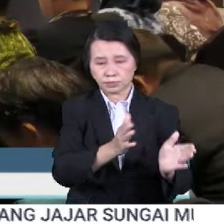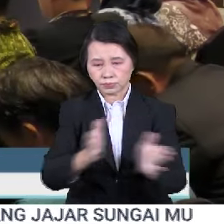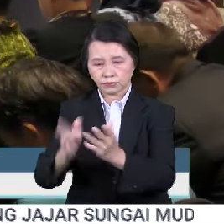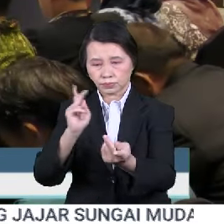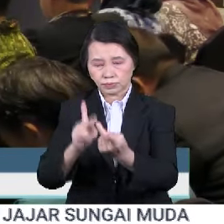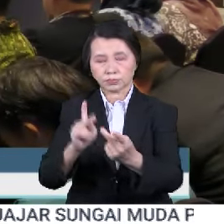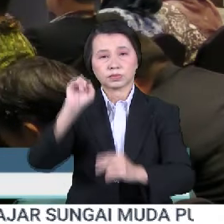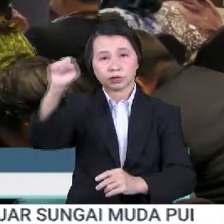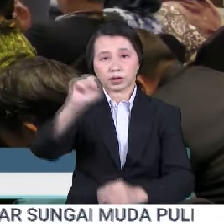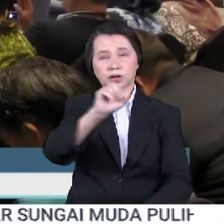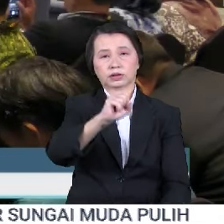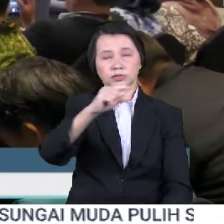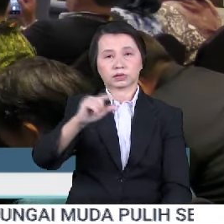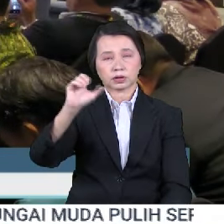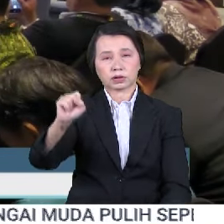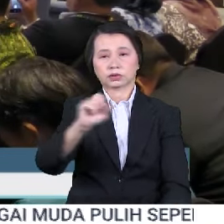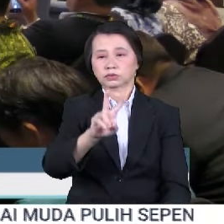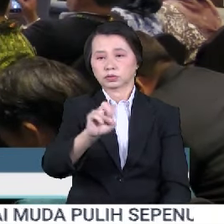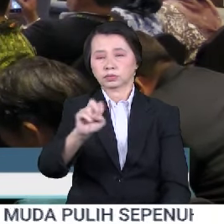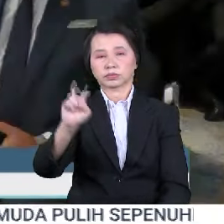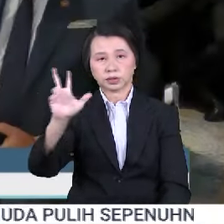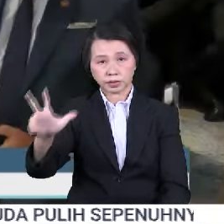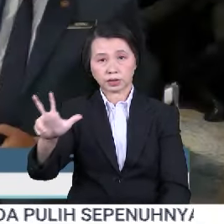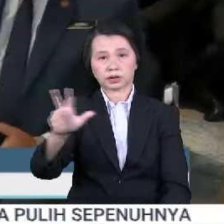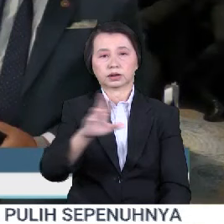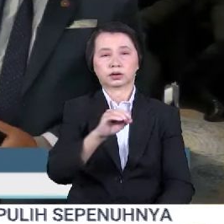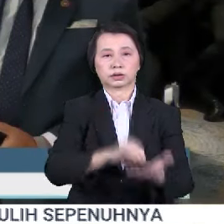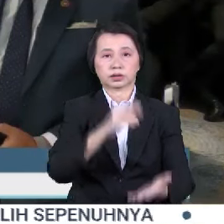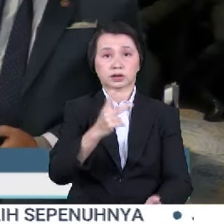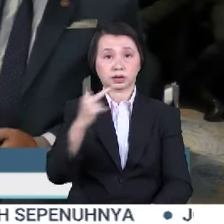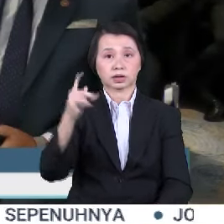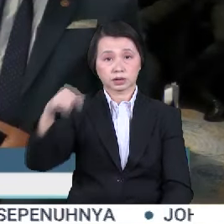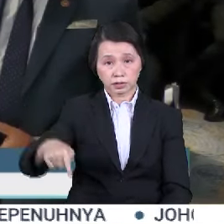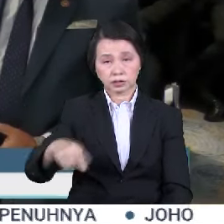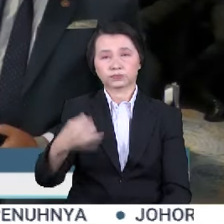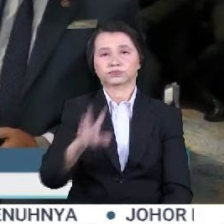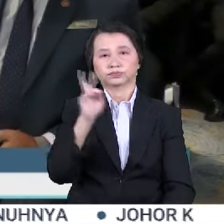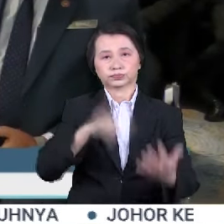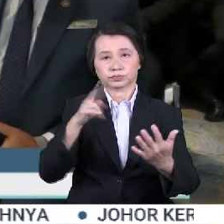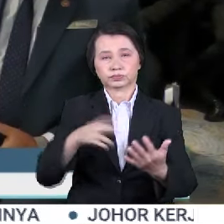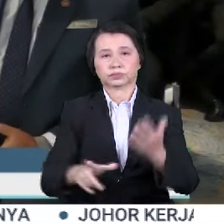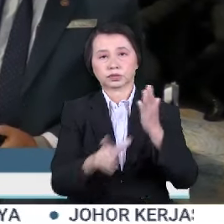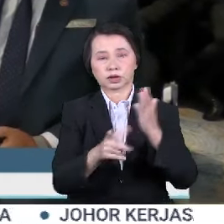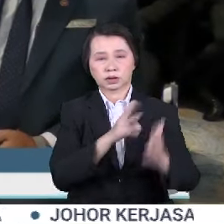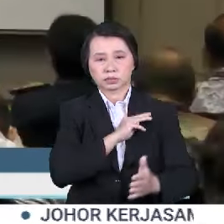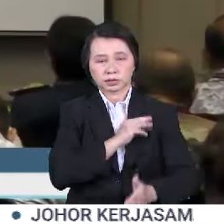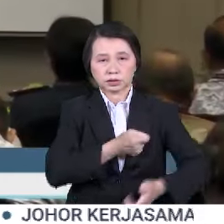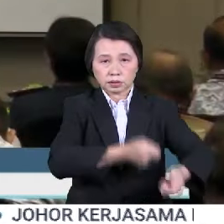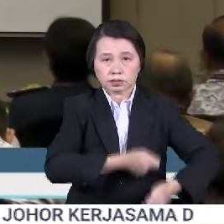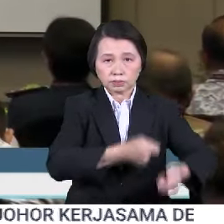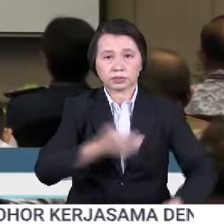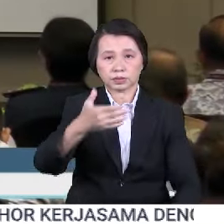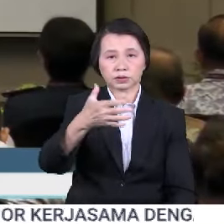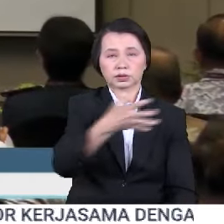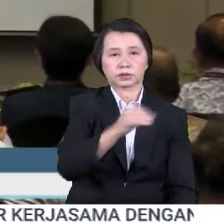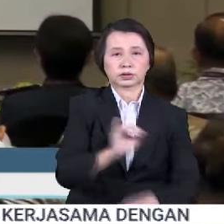SGS 2023 di Kota Kinabalu. Tekst ucapan beliau dibacakan timbalannya yang juga Menteri Pertanian, Perikanan